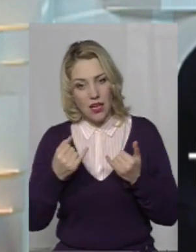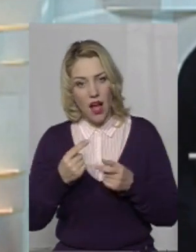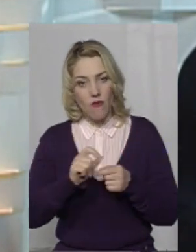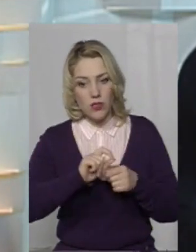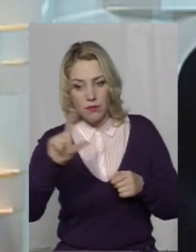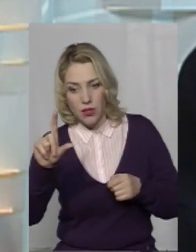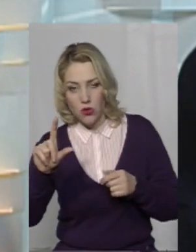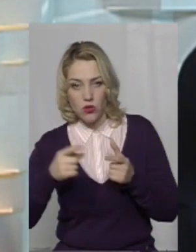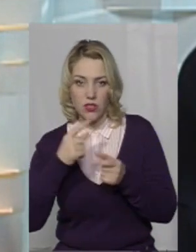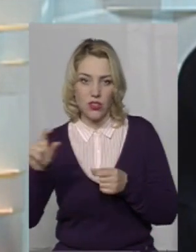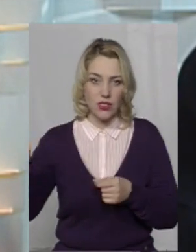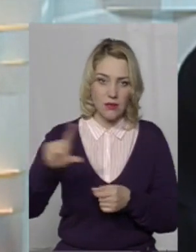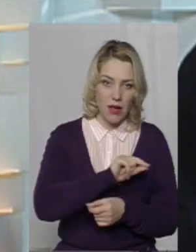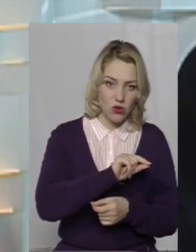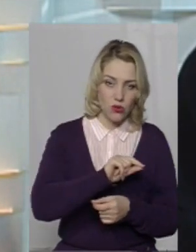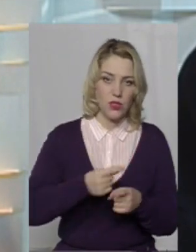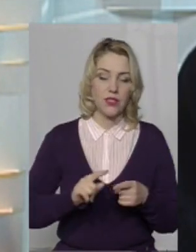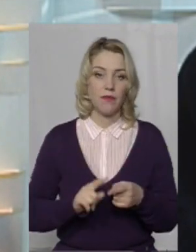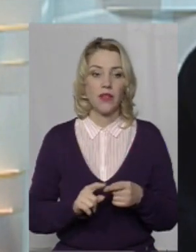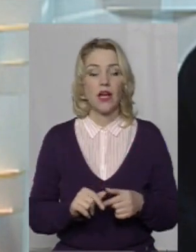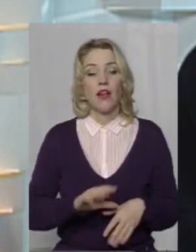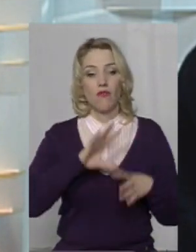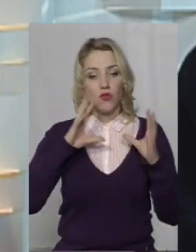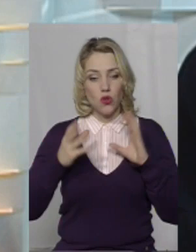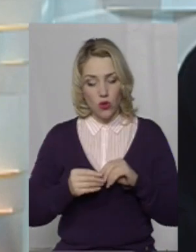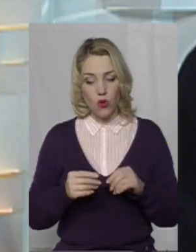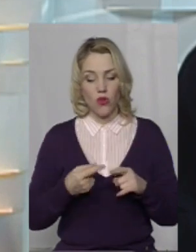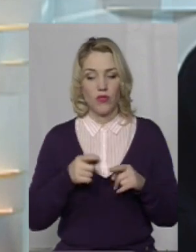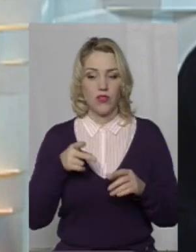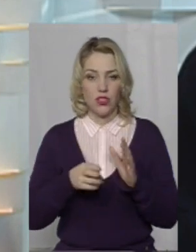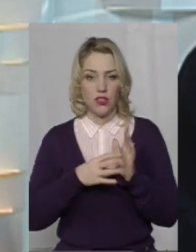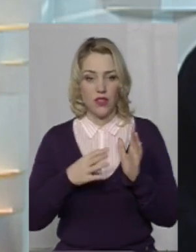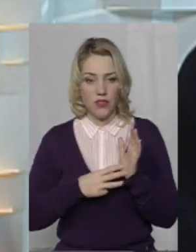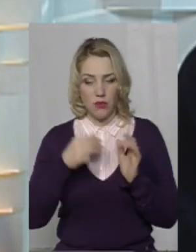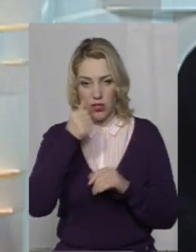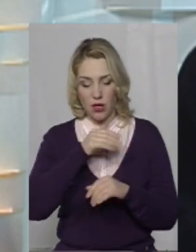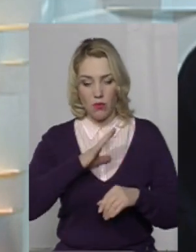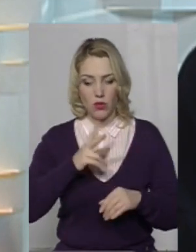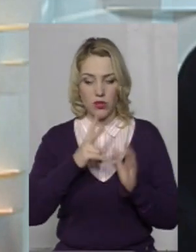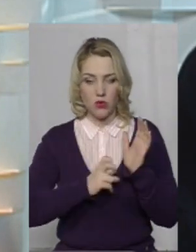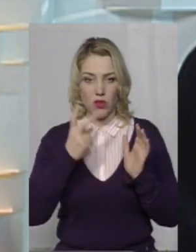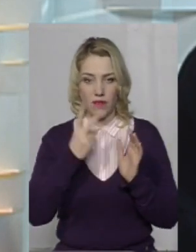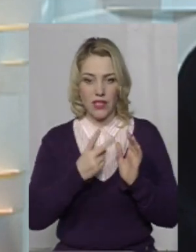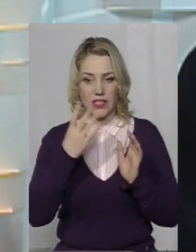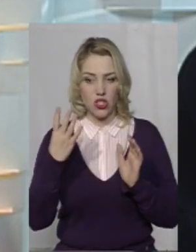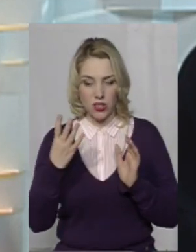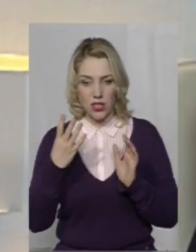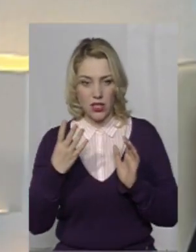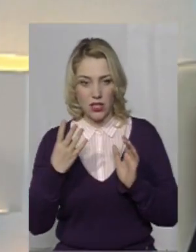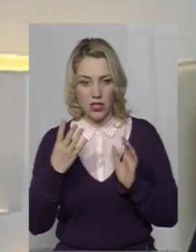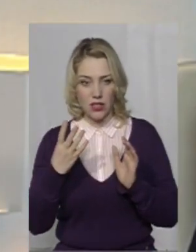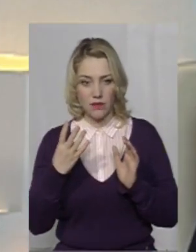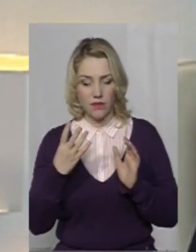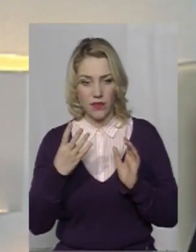Всього шахрецтва за 2018 року, рік, було 724. Розкрито було всього...